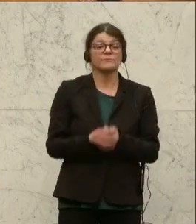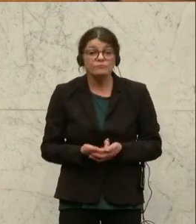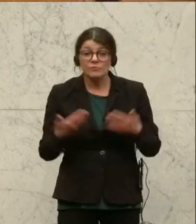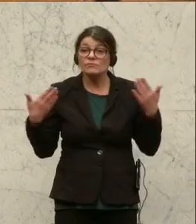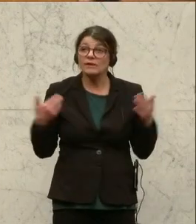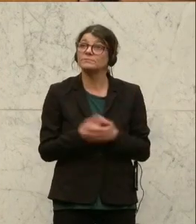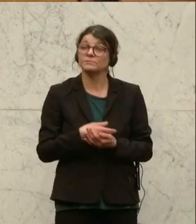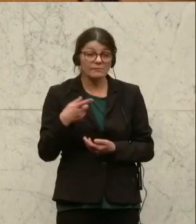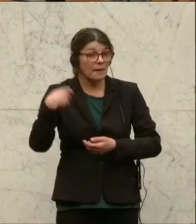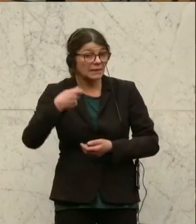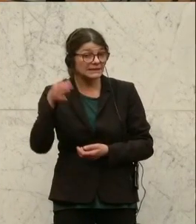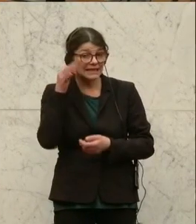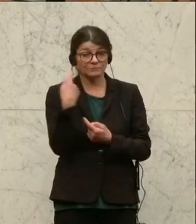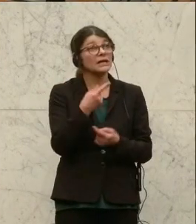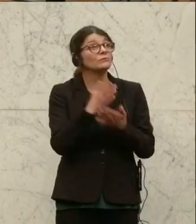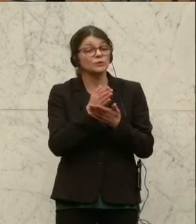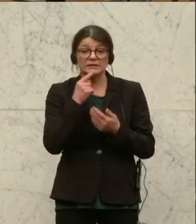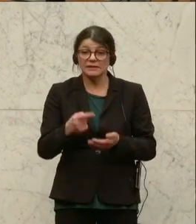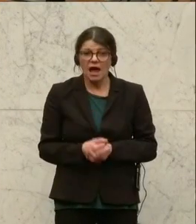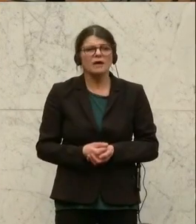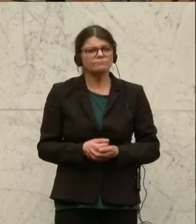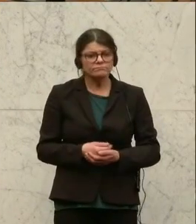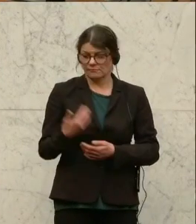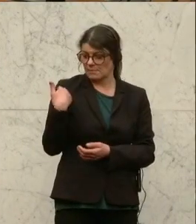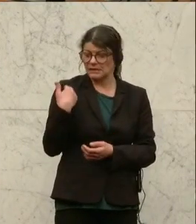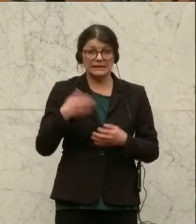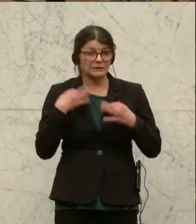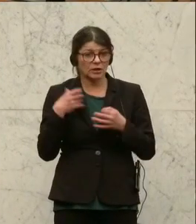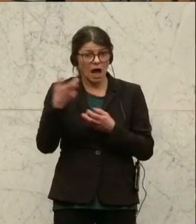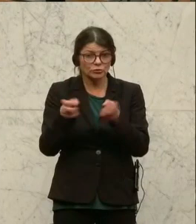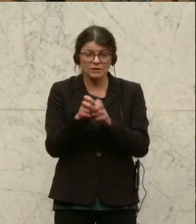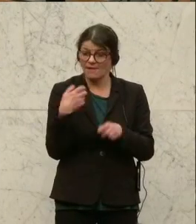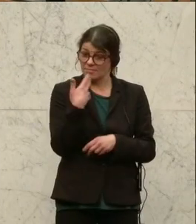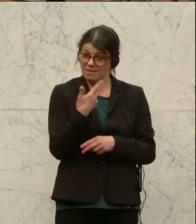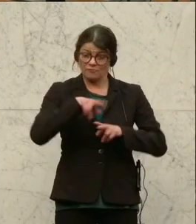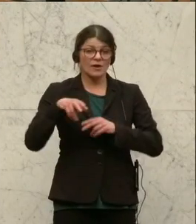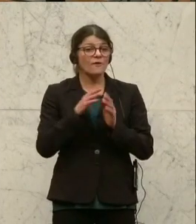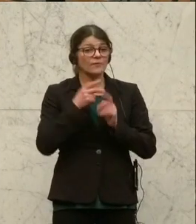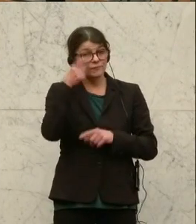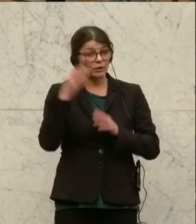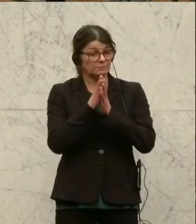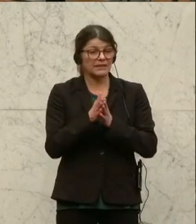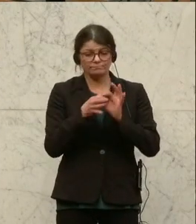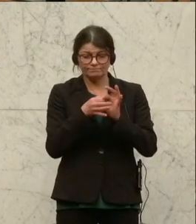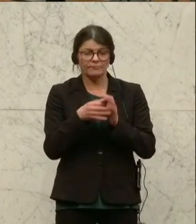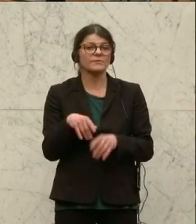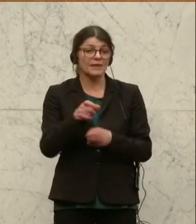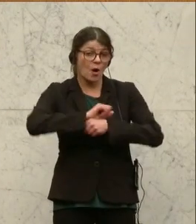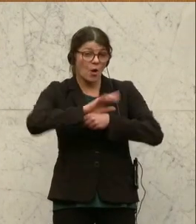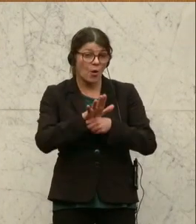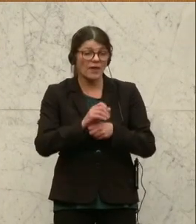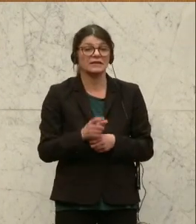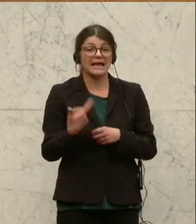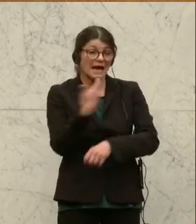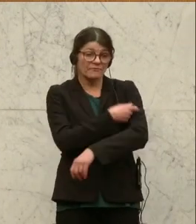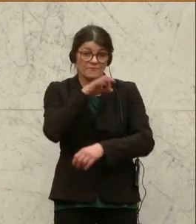Erster Redner ist jetzt Ralf Schalmeiner, Gesundheitssprecher der Grünen und seinerzeit ein starker Befürworter der Impfpflicht. Corona-Covid